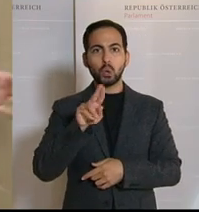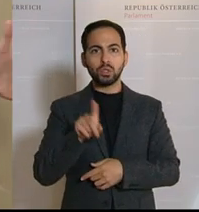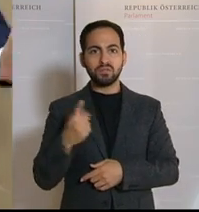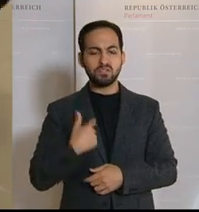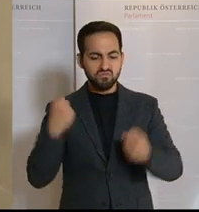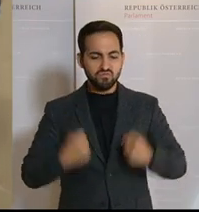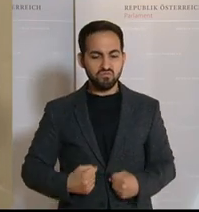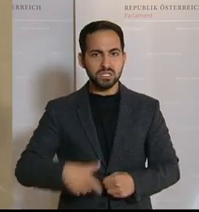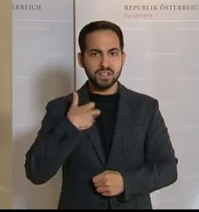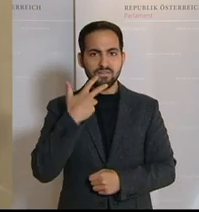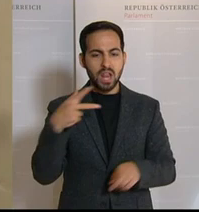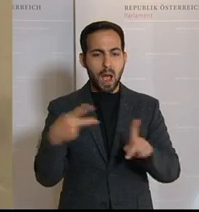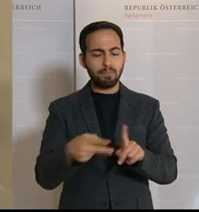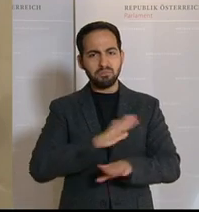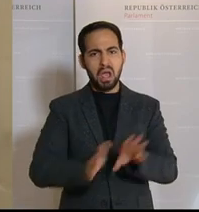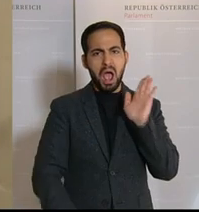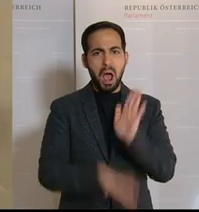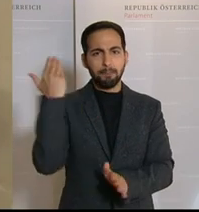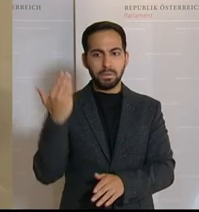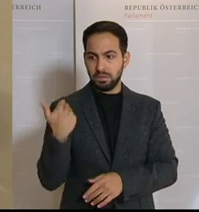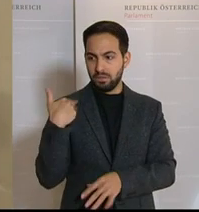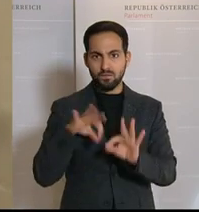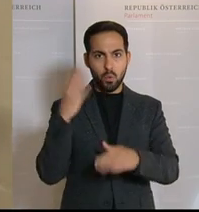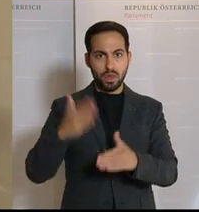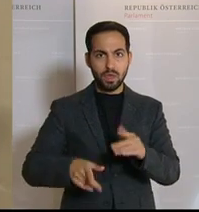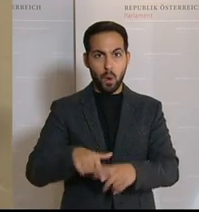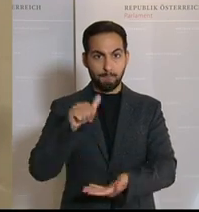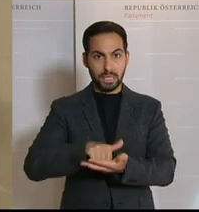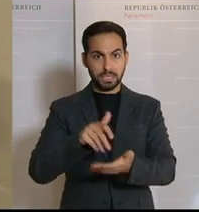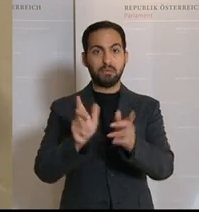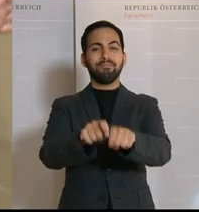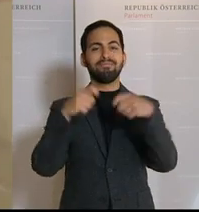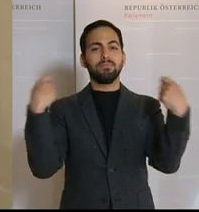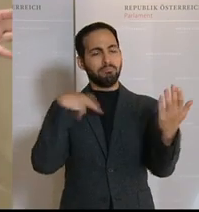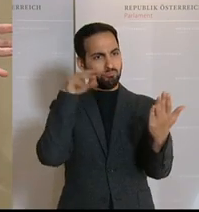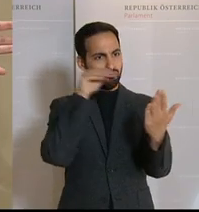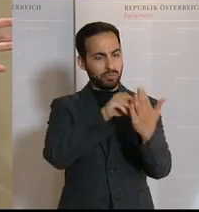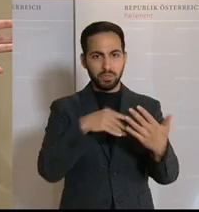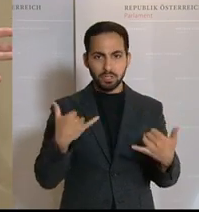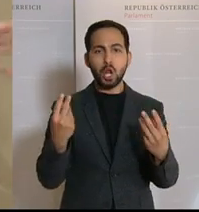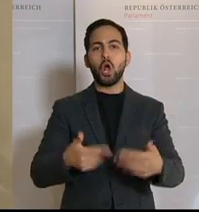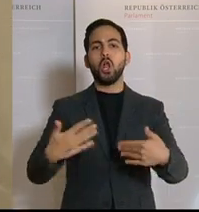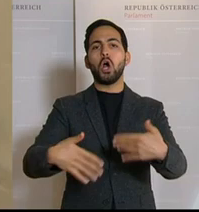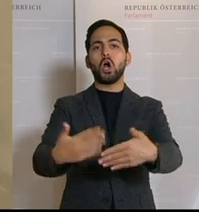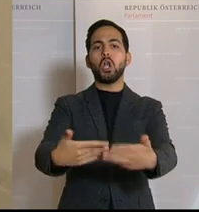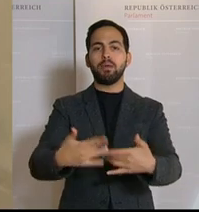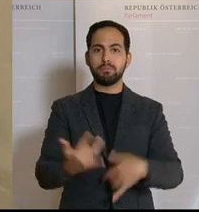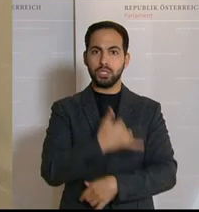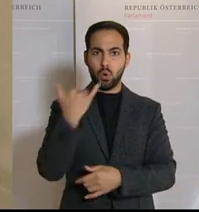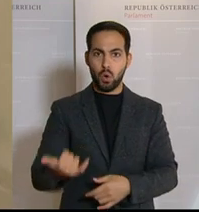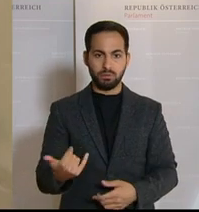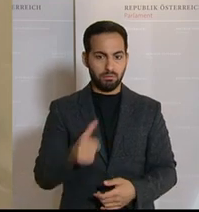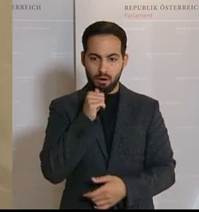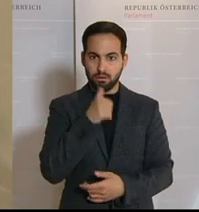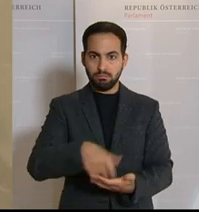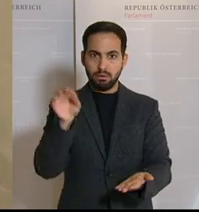trotziges Kind, wollte diese ganze App nicht mehr haben. Haben wir jetzt am Wochenende auch in der Presse nachlesen können. So, jetzt plätschert das Ganze dahin. Es gibt bis heute nicht die